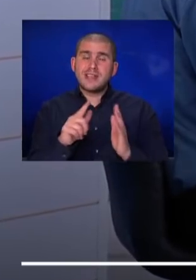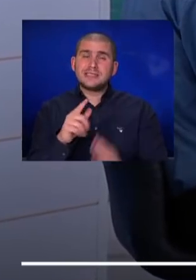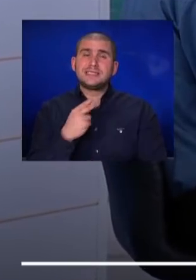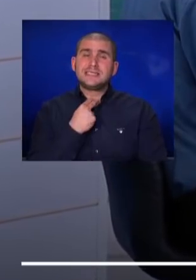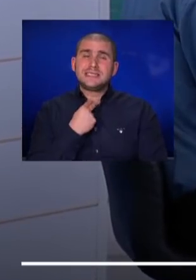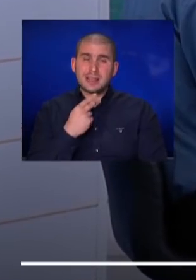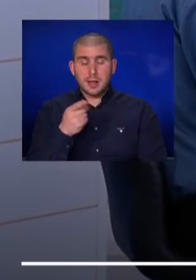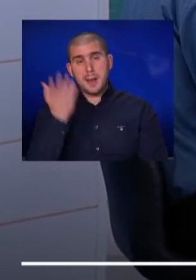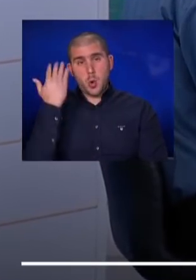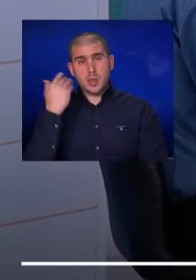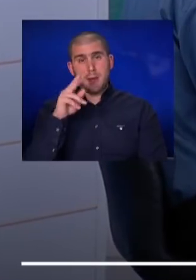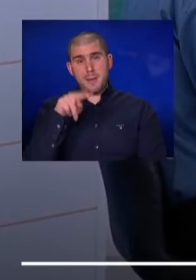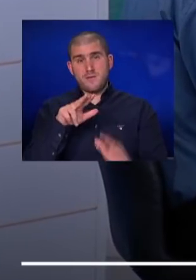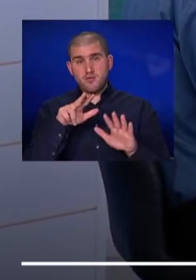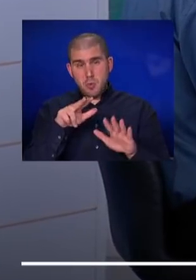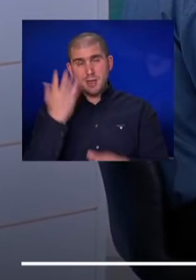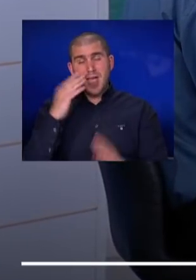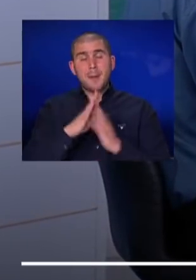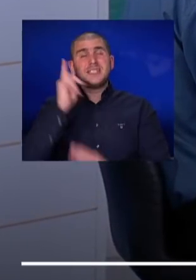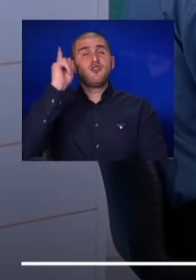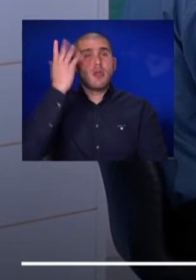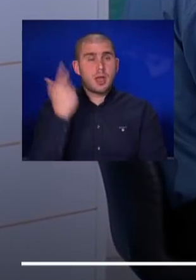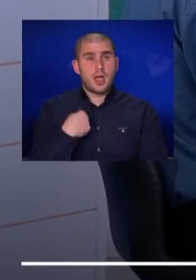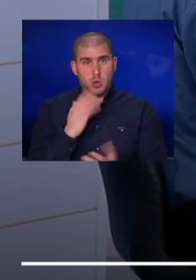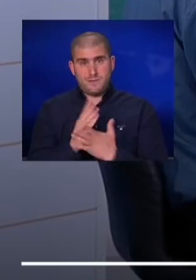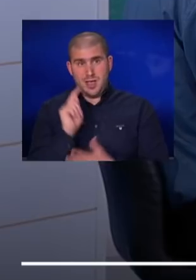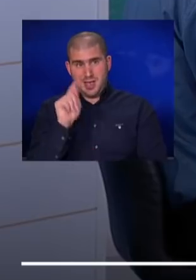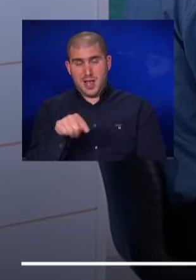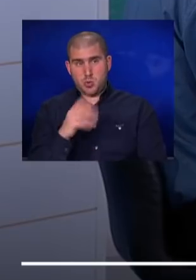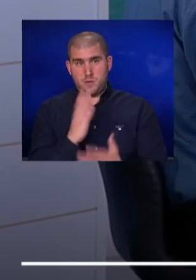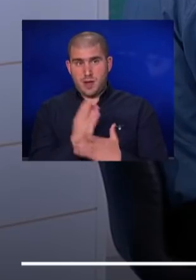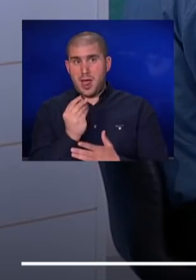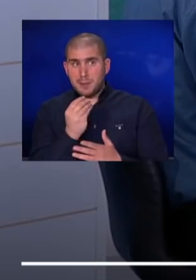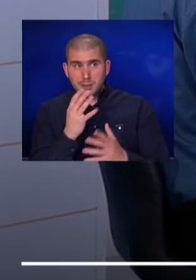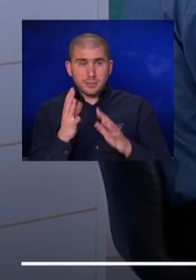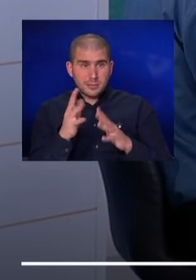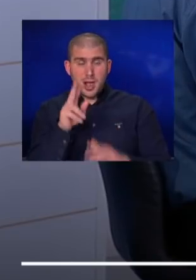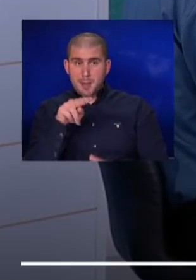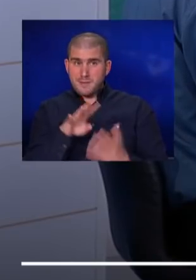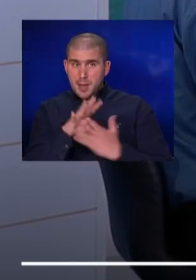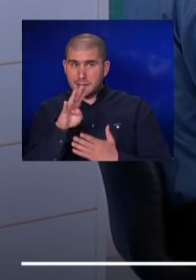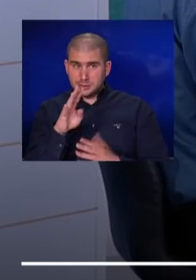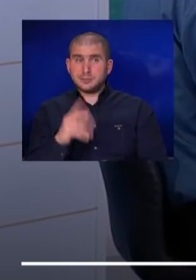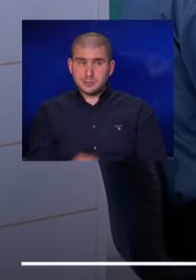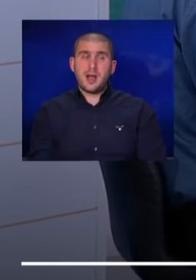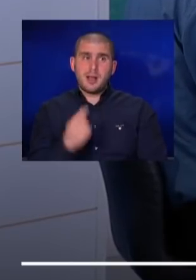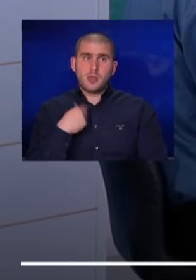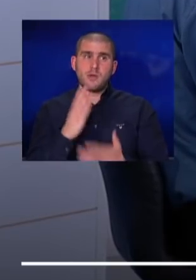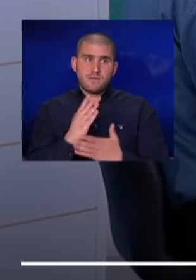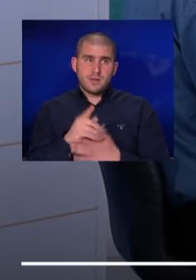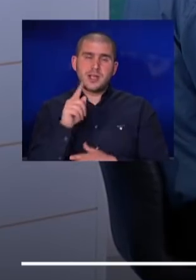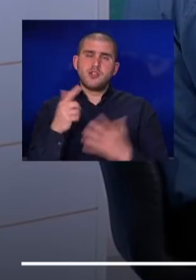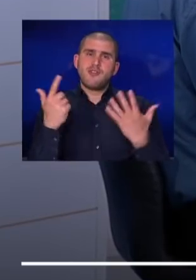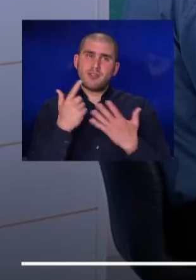הקודם היה ב-2008, לפני 14 שנה. אנחנו כבר הגענו למחירים, ל-2014? אנחנו הגענו ל-7